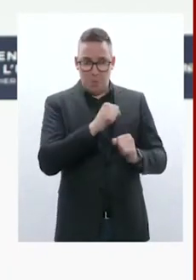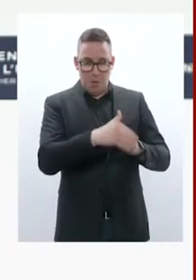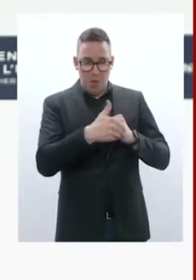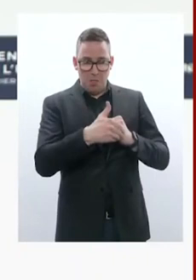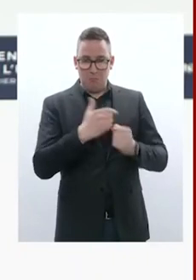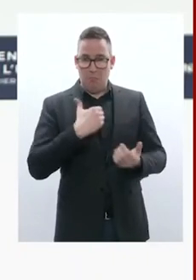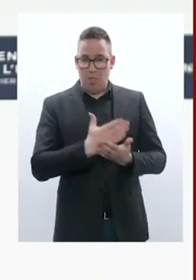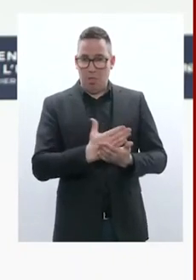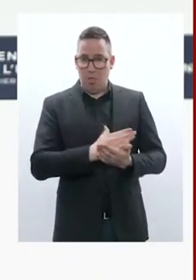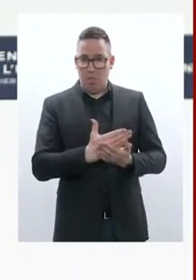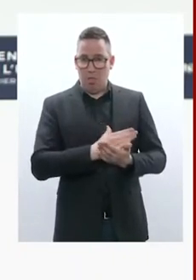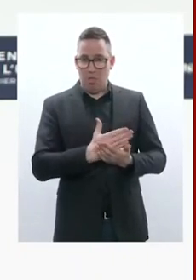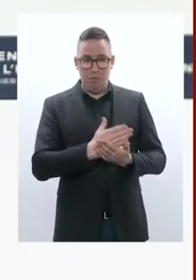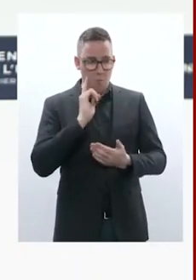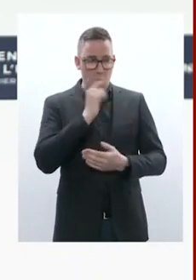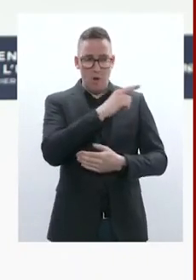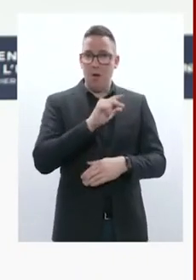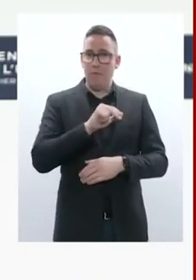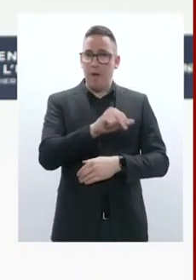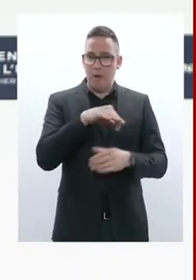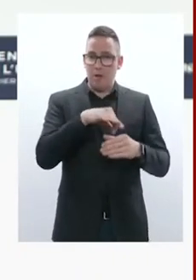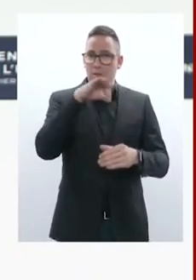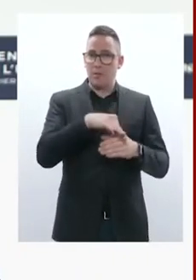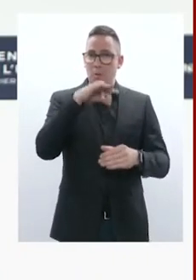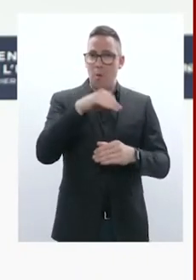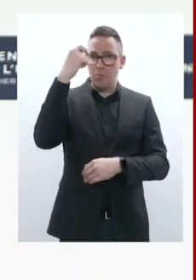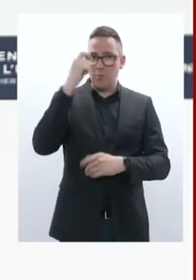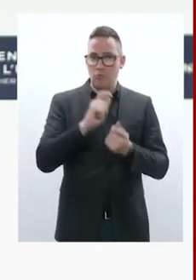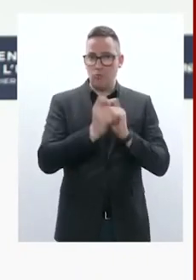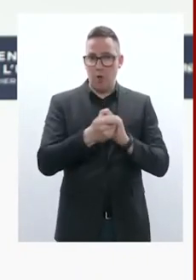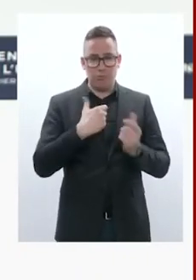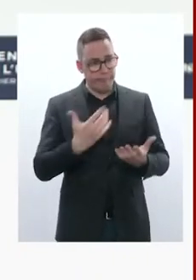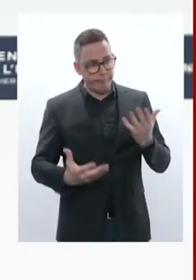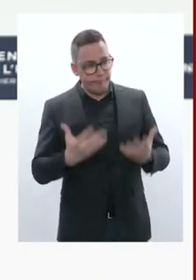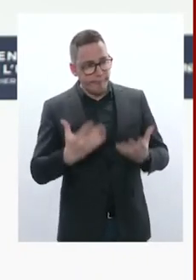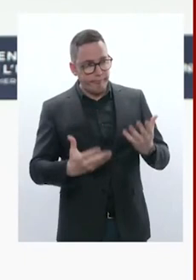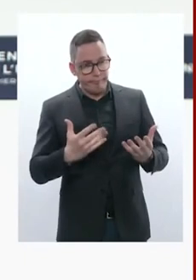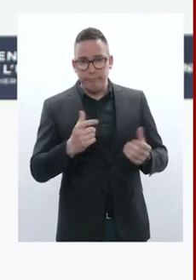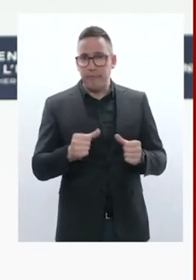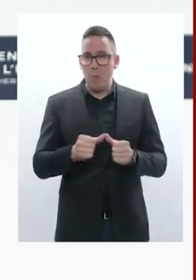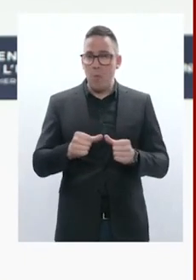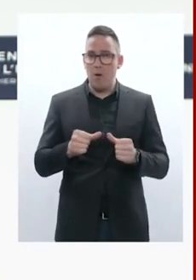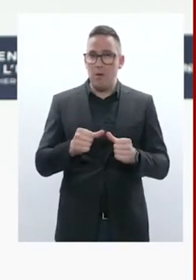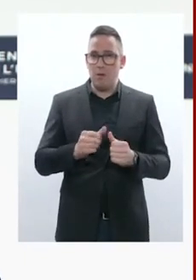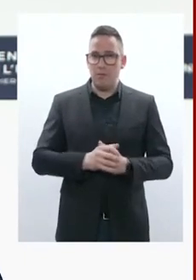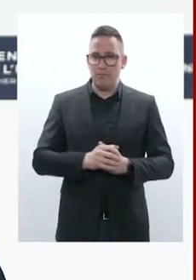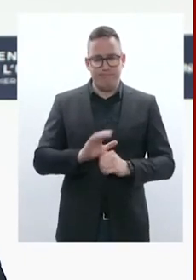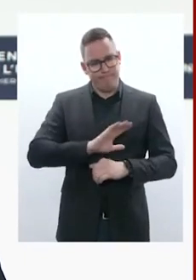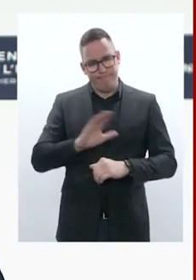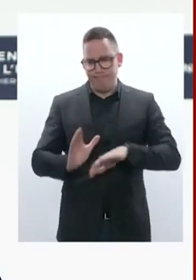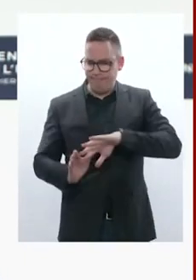américaines et sur la nécessité donc de recréer un engagement